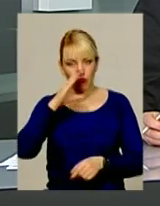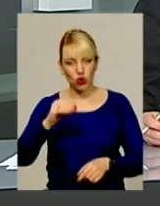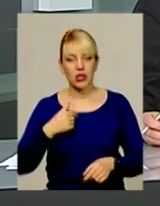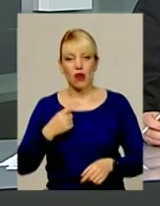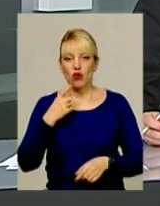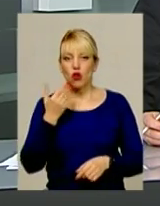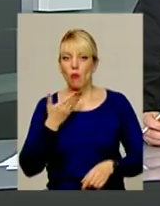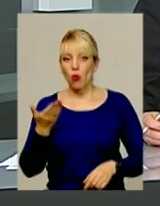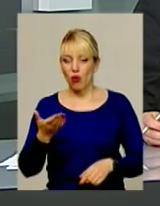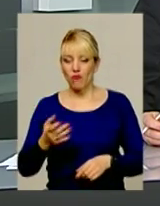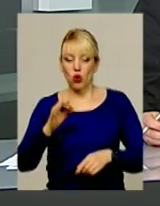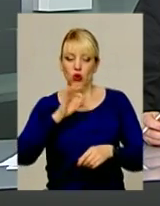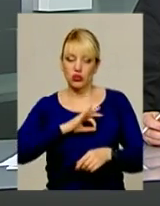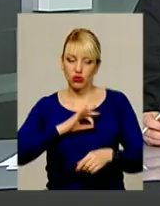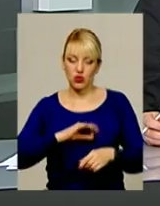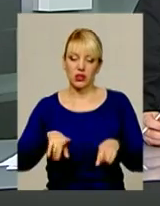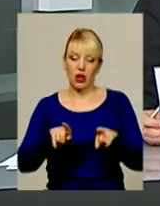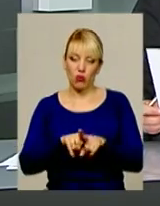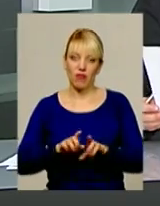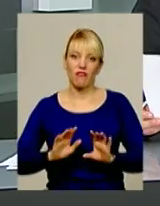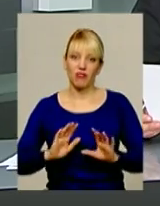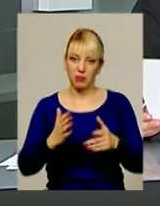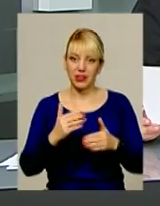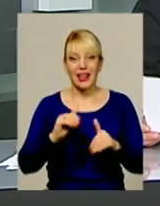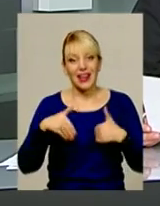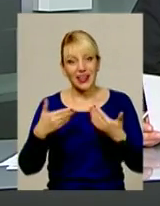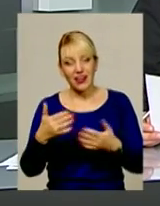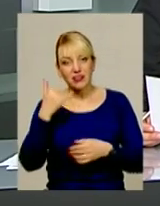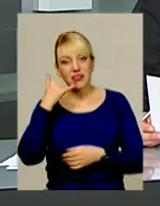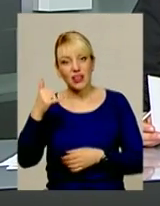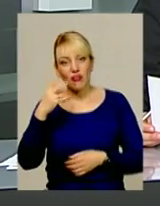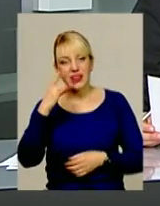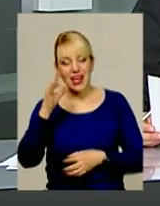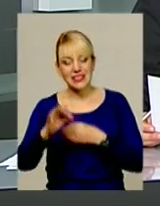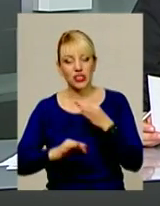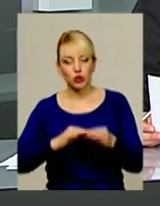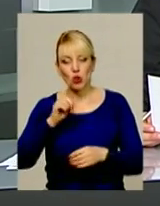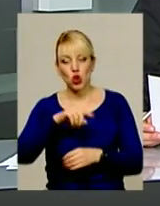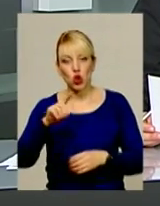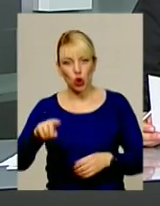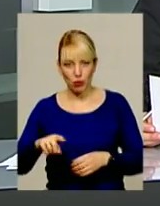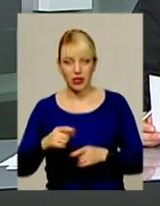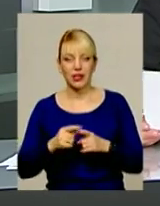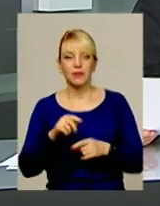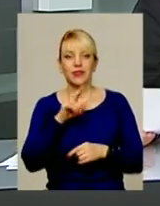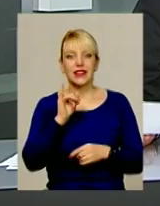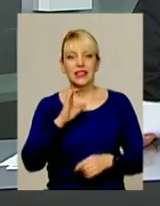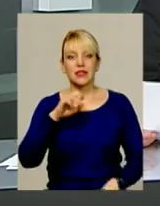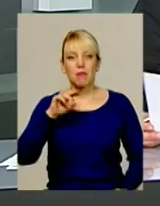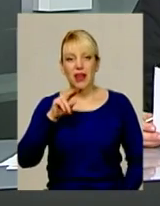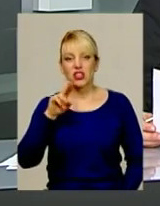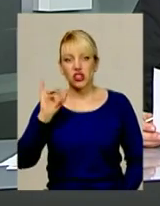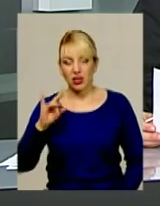користувачі у випадку такої поведінки перевізників радять телефонувати на цілодобовий номер диспетчерської лінії. Ми теж